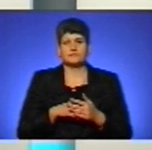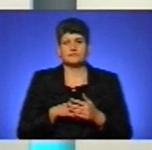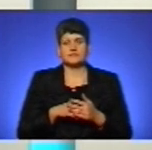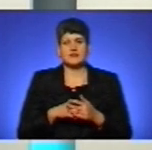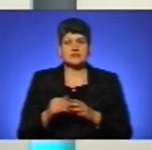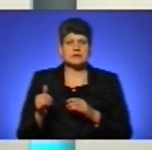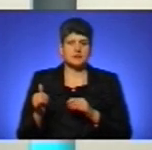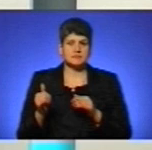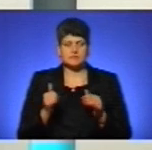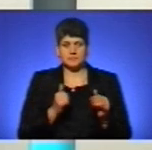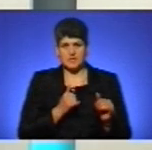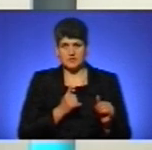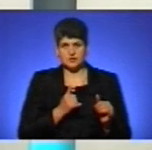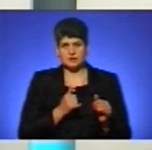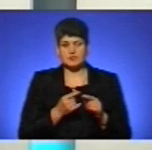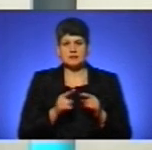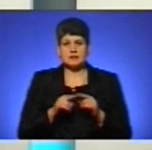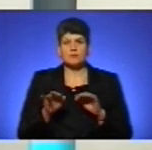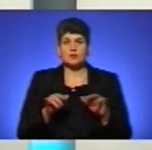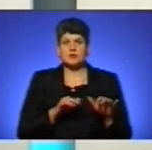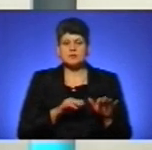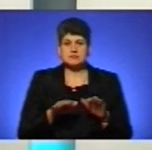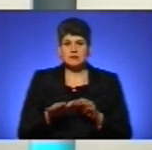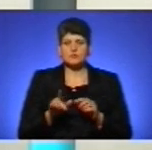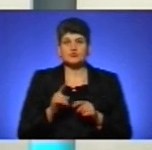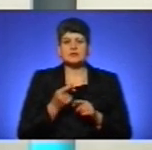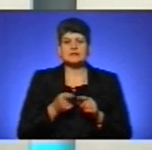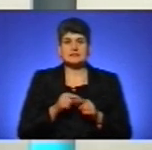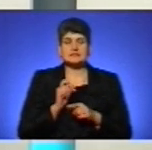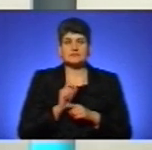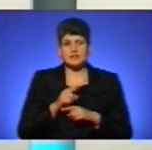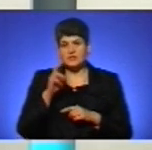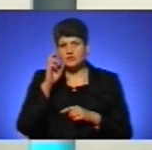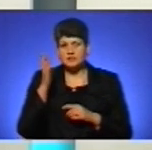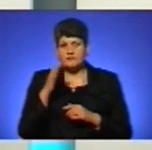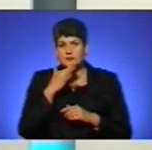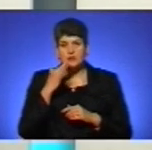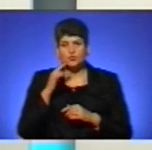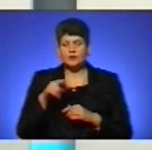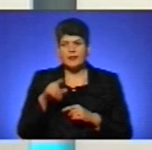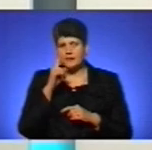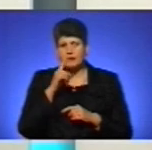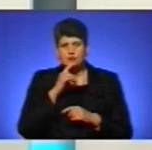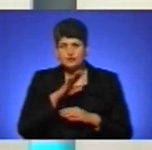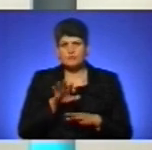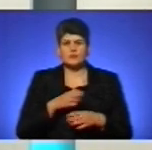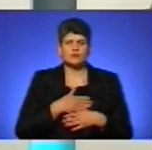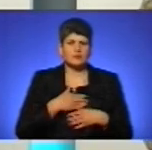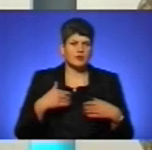забезпечений цей процес, тому що це завдання держави. Багато людей не розуміють, не хочуть.